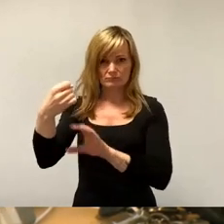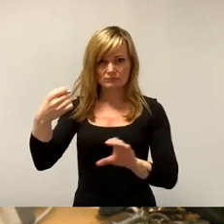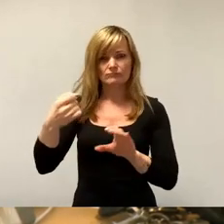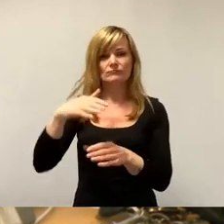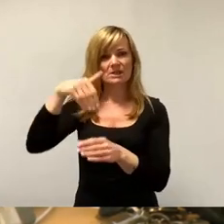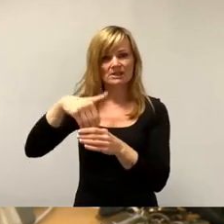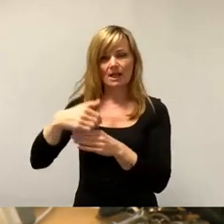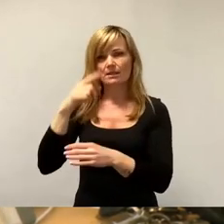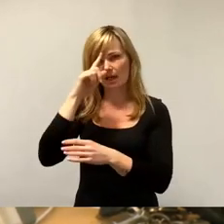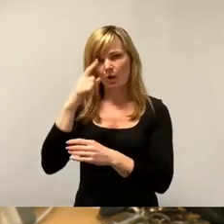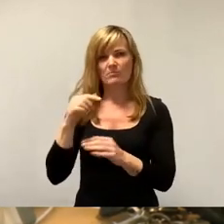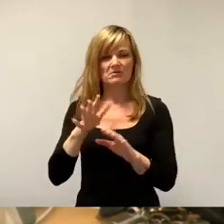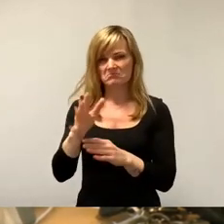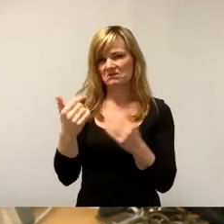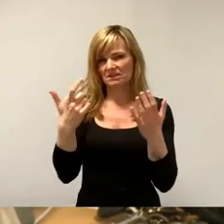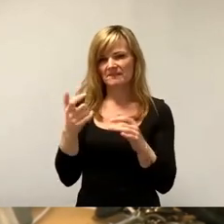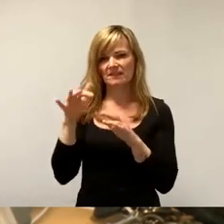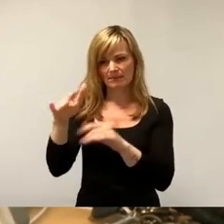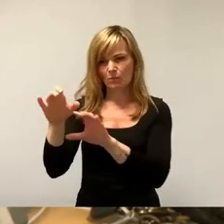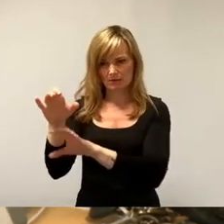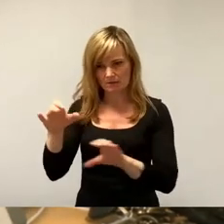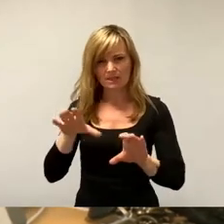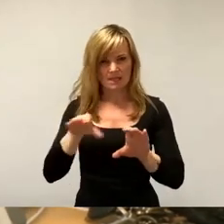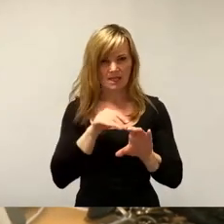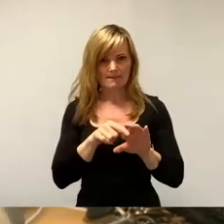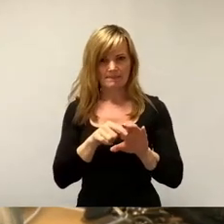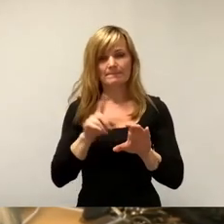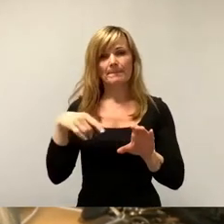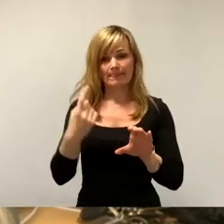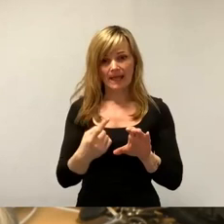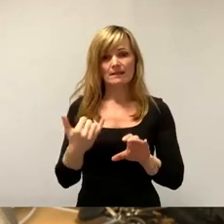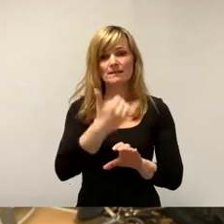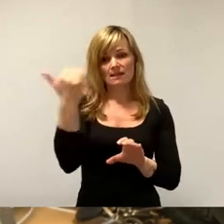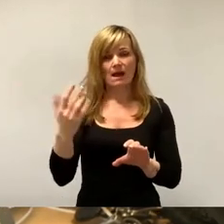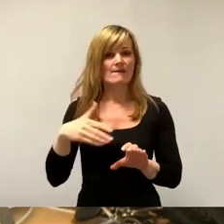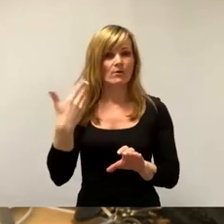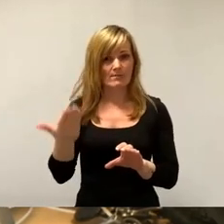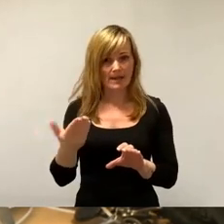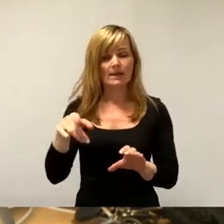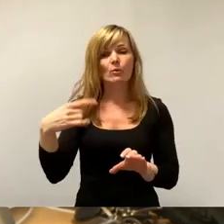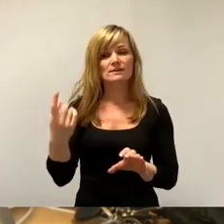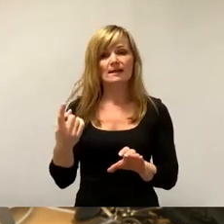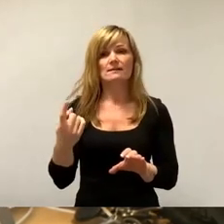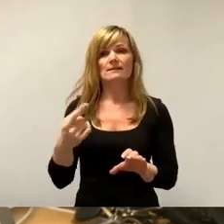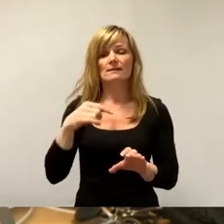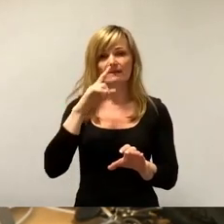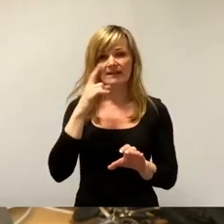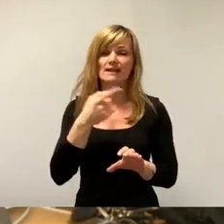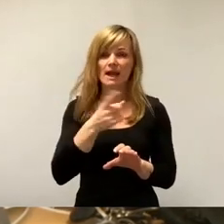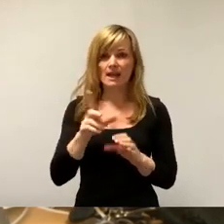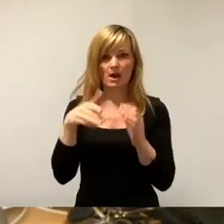glaube ich, paar 70 Millionen sind es. Das nehmen wir dann. Und wenn dann das Jahr rum ist und wir haben dann, nachdem wir alle Aufgaben